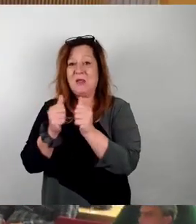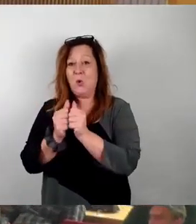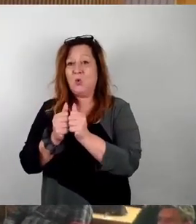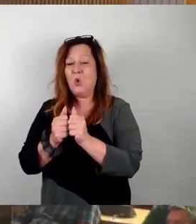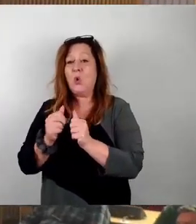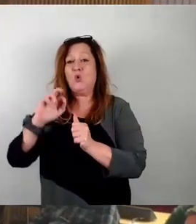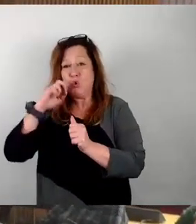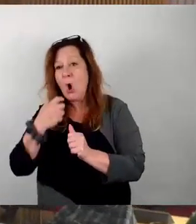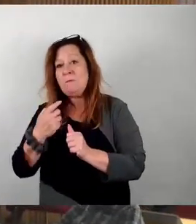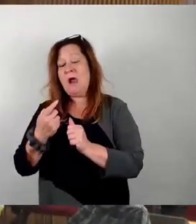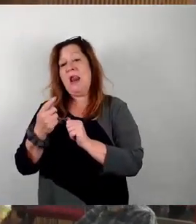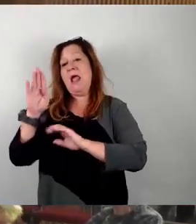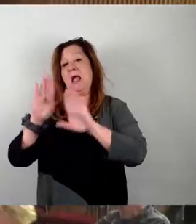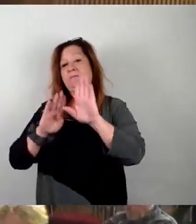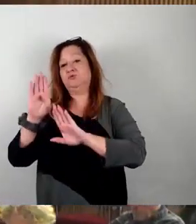Abstimmung zu bringen.